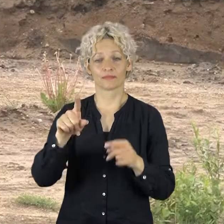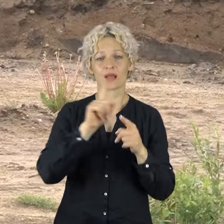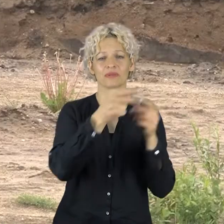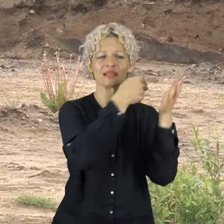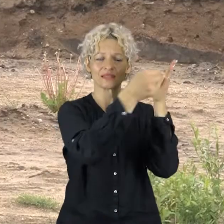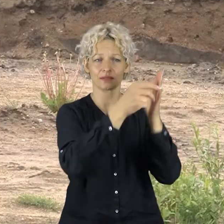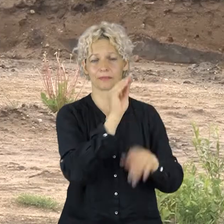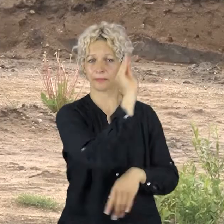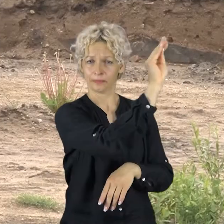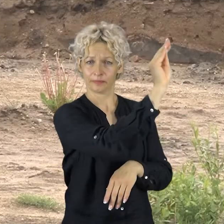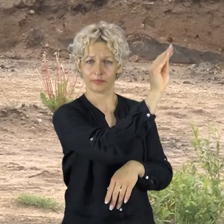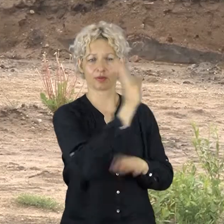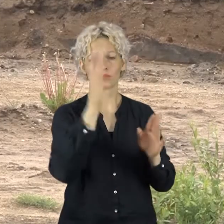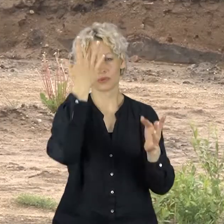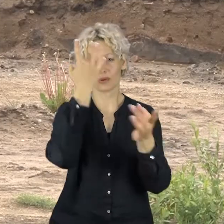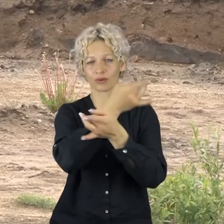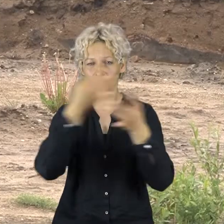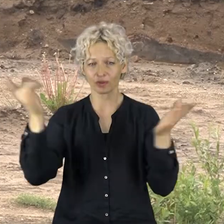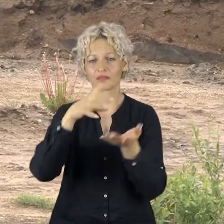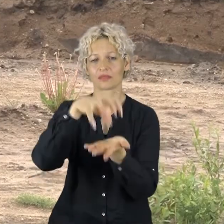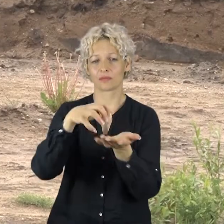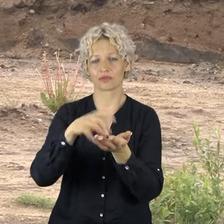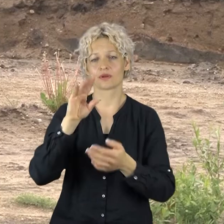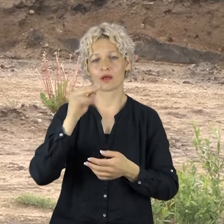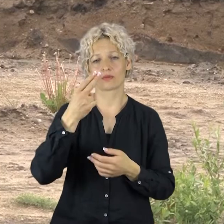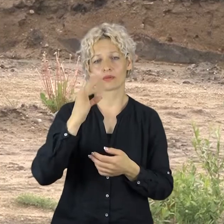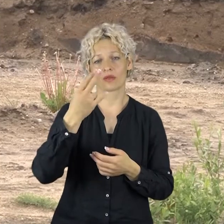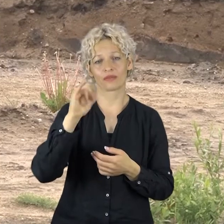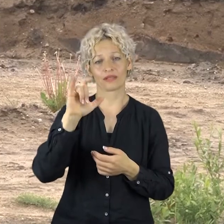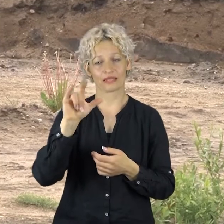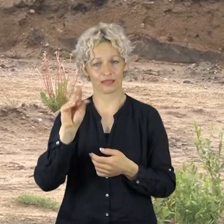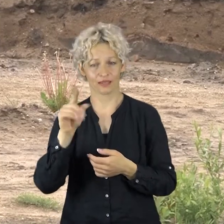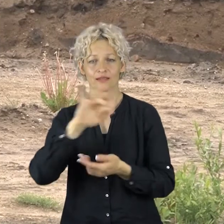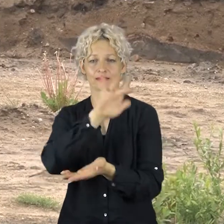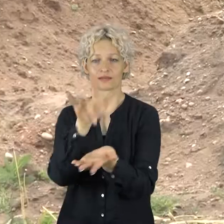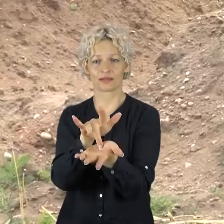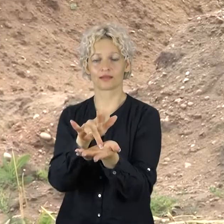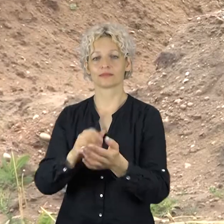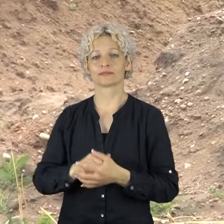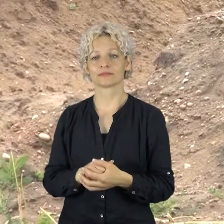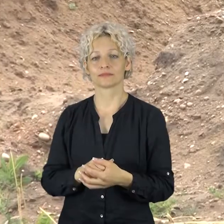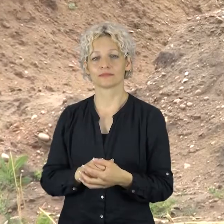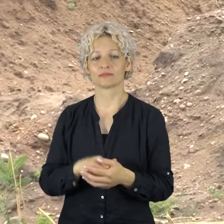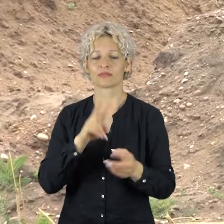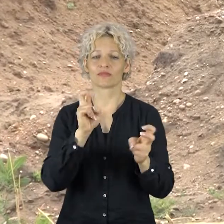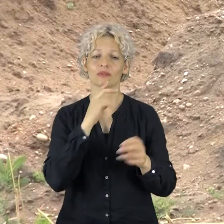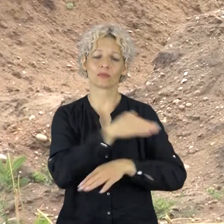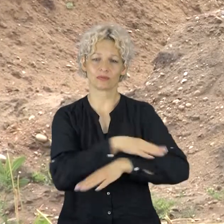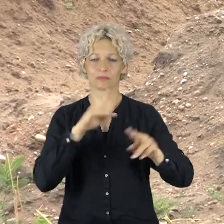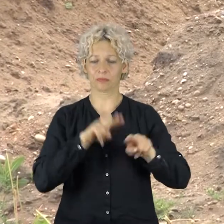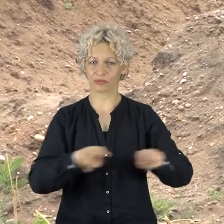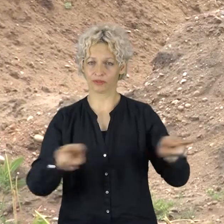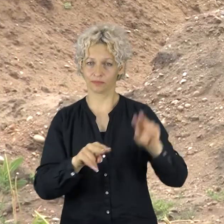Kultūros paveldo departamentas prie kultūros ministerijos, Lietuvos gyventojų genocido rezistencijos tyrimų centras bei